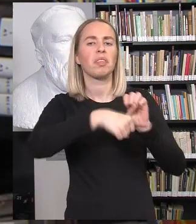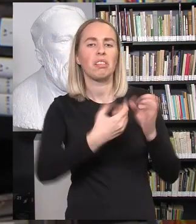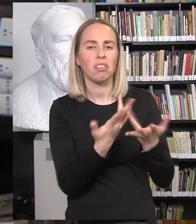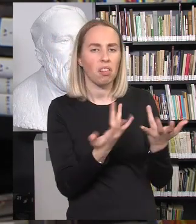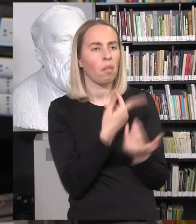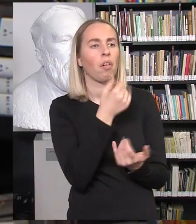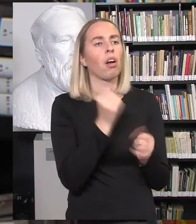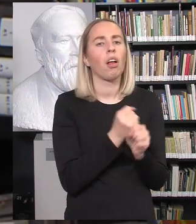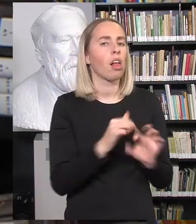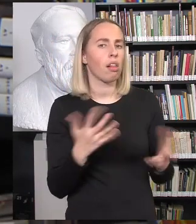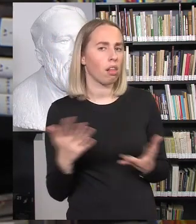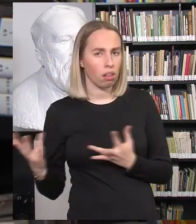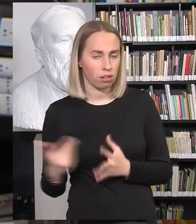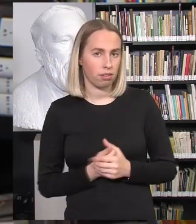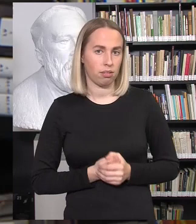čia dabar išdarinėjate,